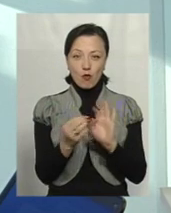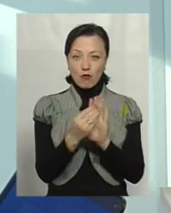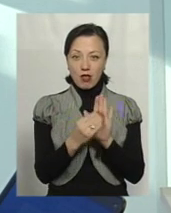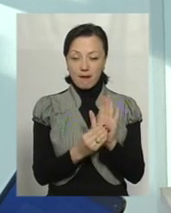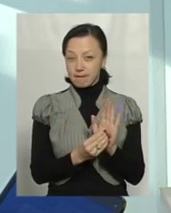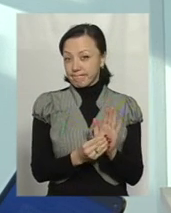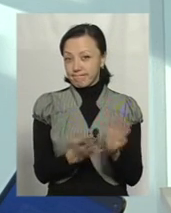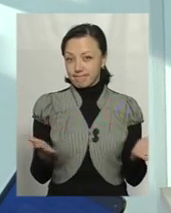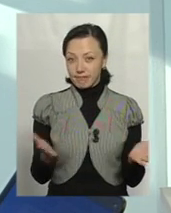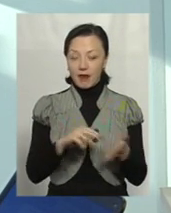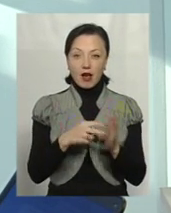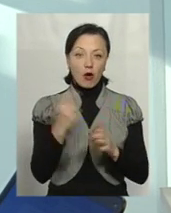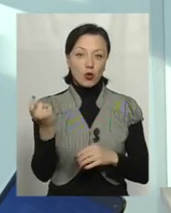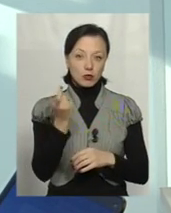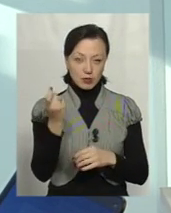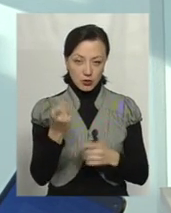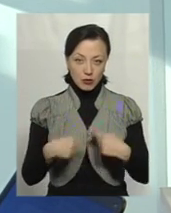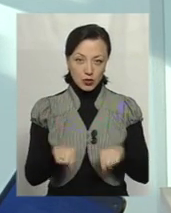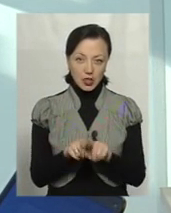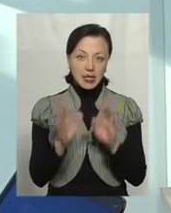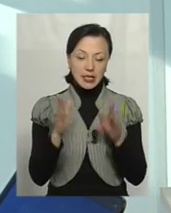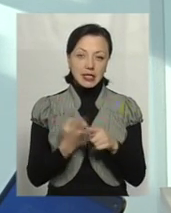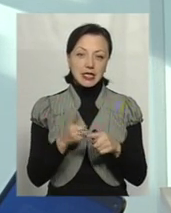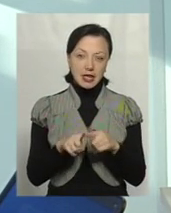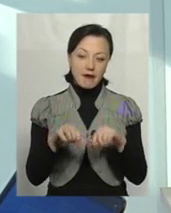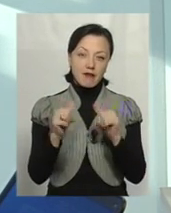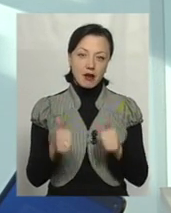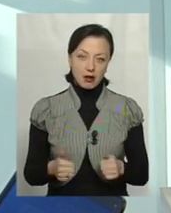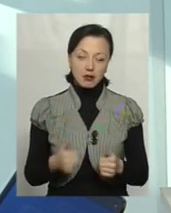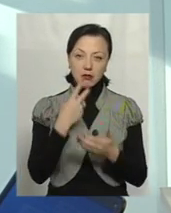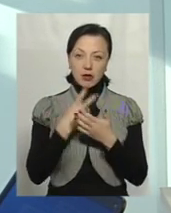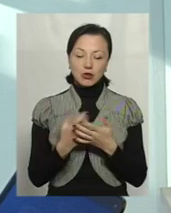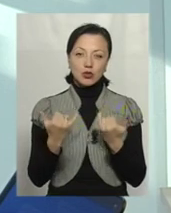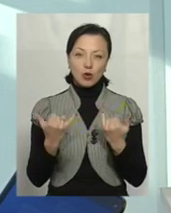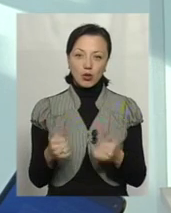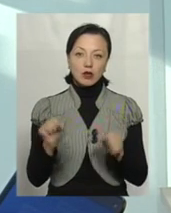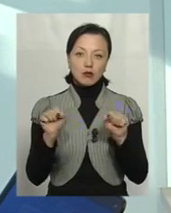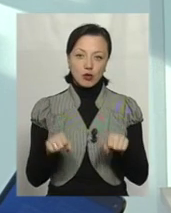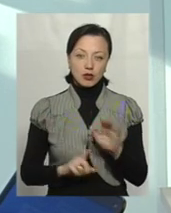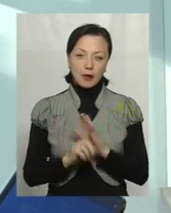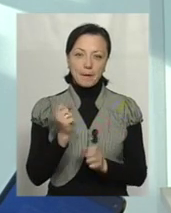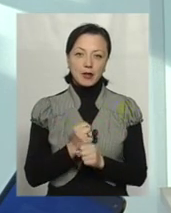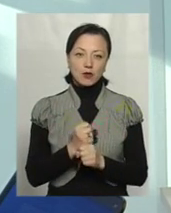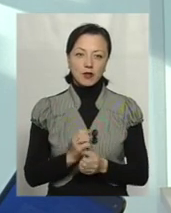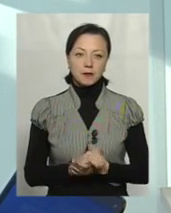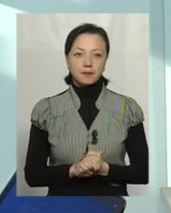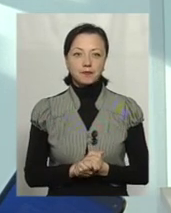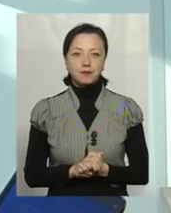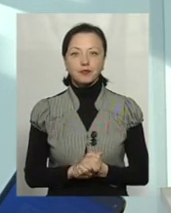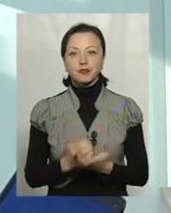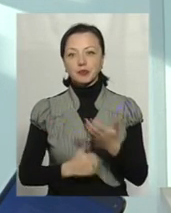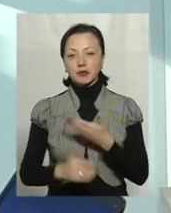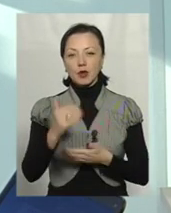в економічній площині, так? От тільки цей варіант, як я бачу, на сьогодні в нас може спрацювати. Останній